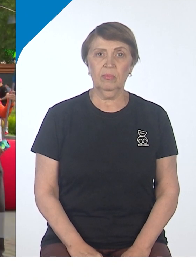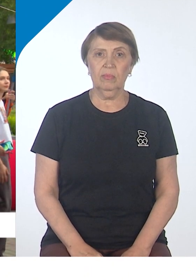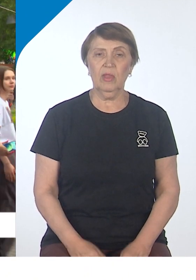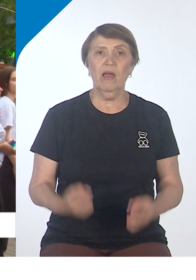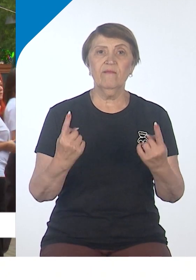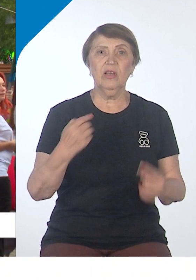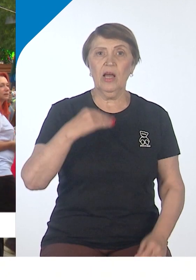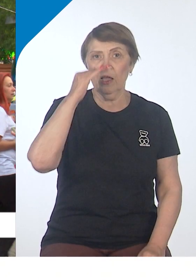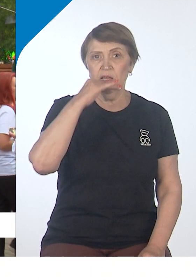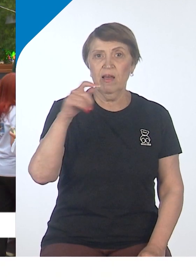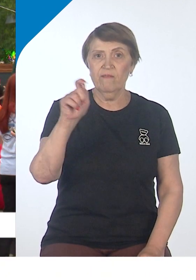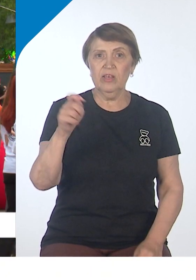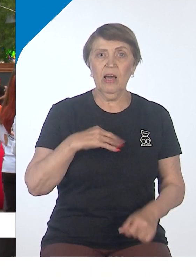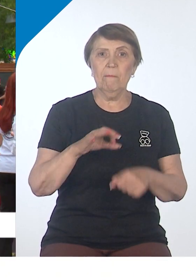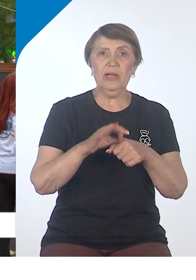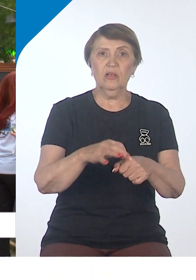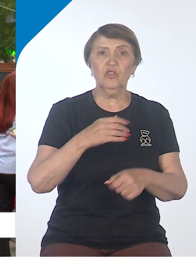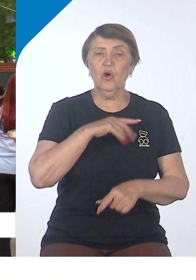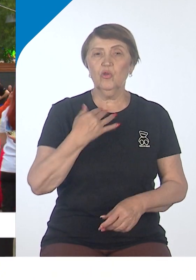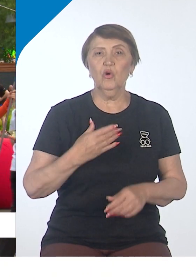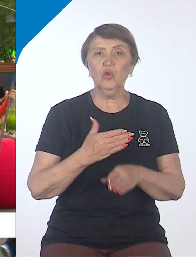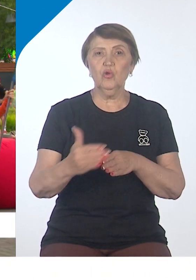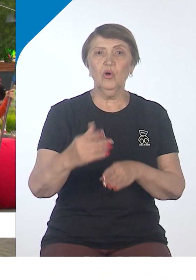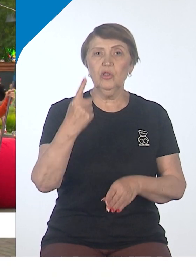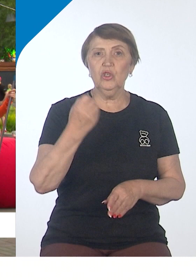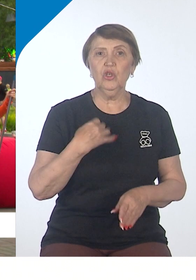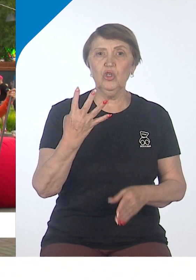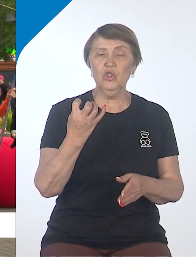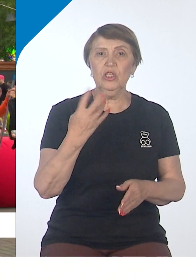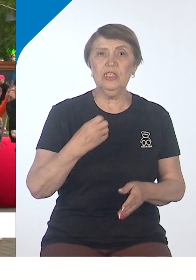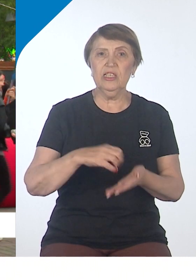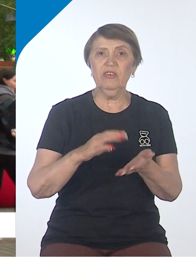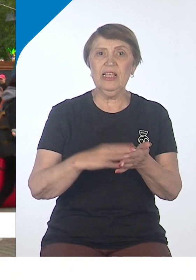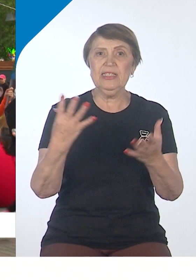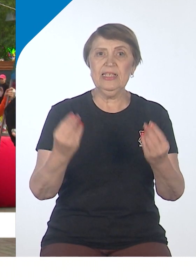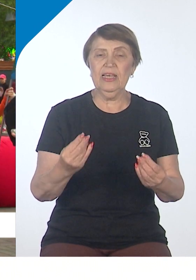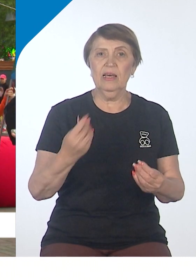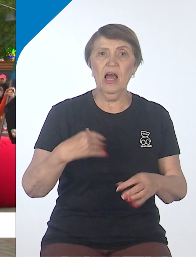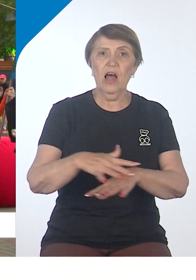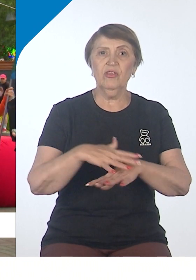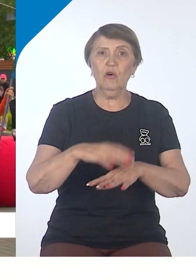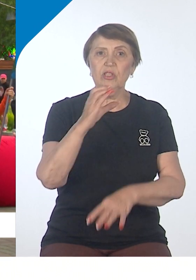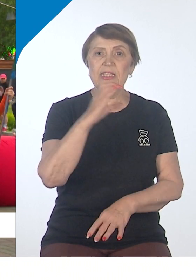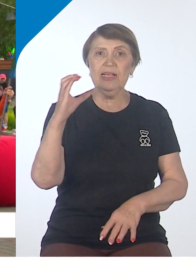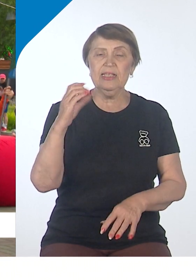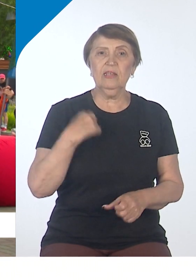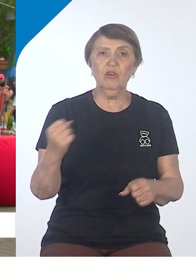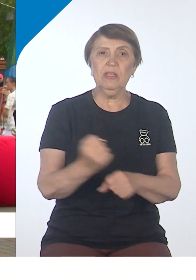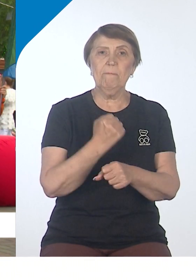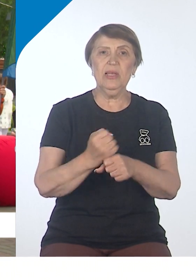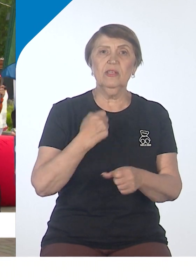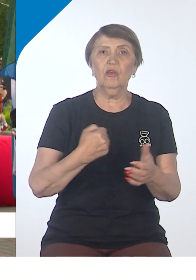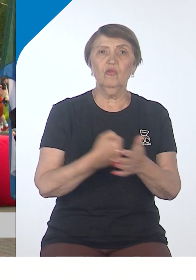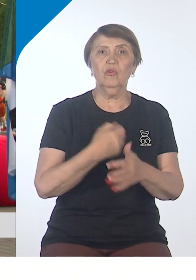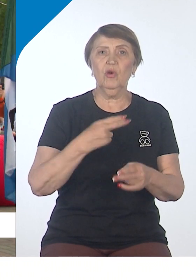Отечественная война продолжалась долгих 1418 дней и ночей. Народы СССР бились до победного конца. Сегодня,